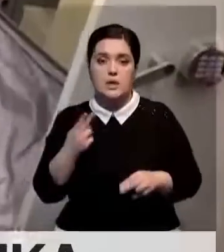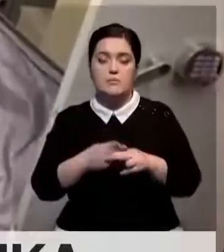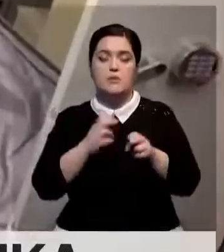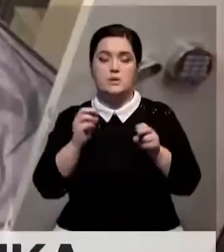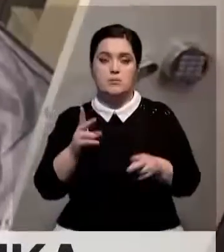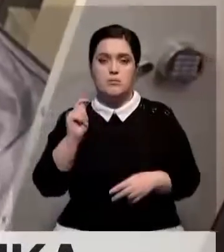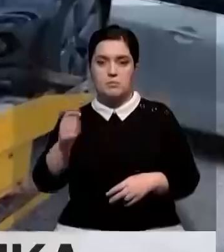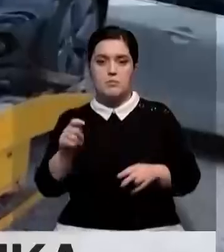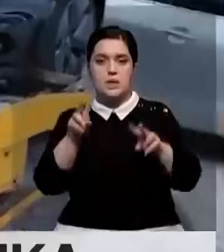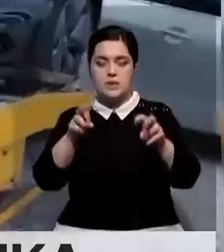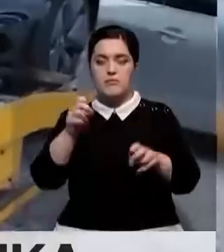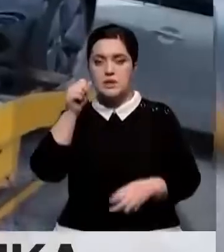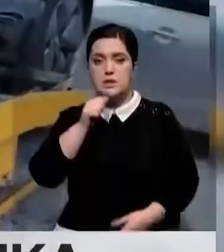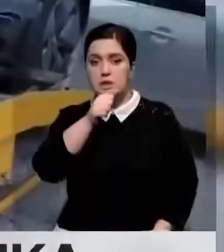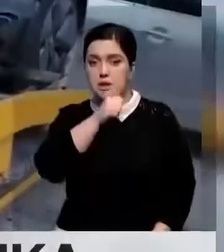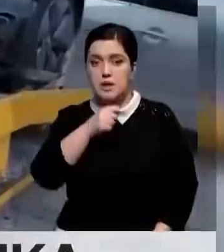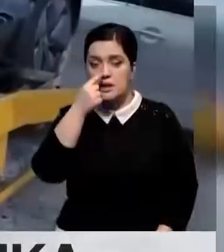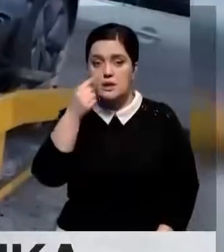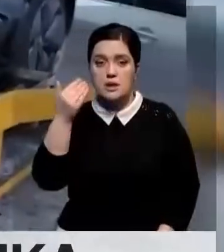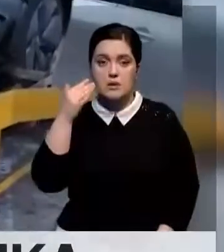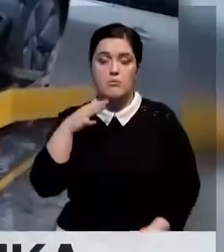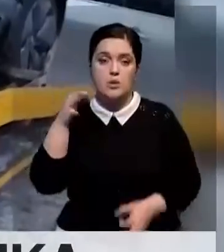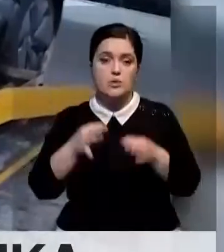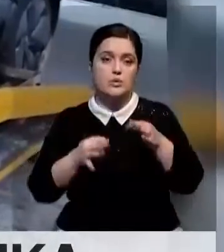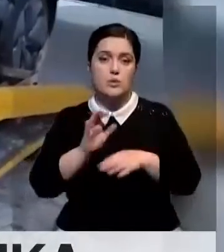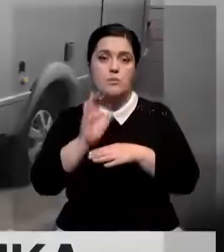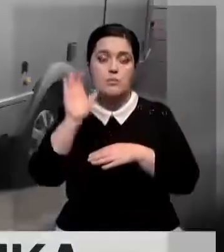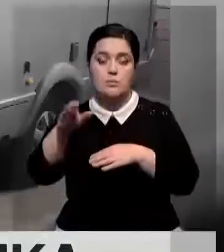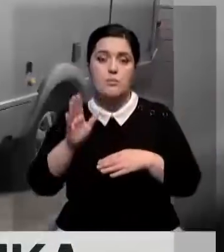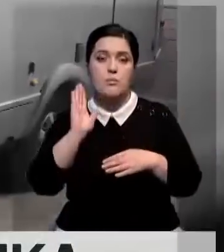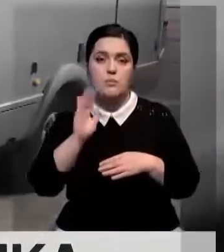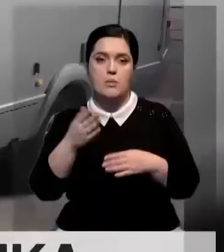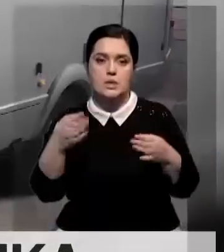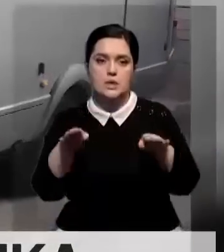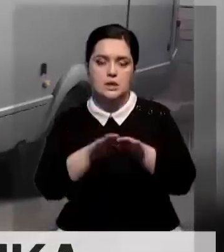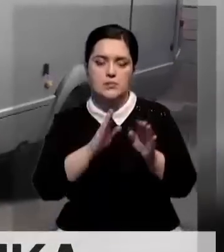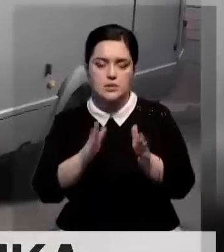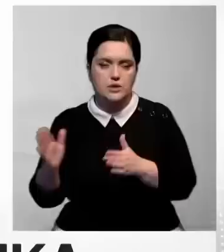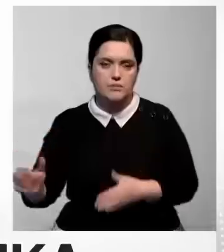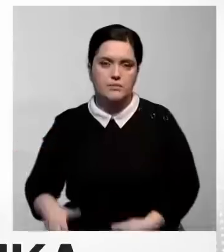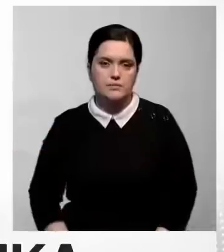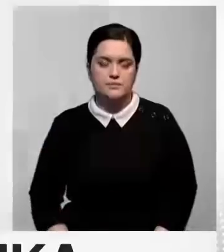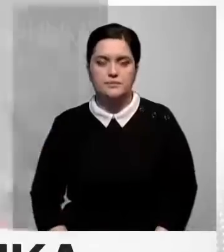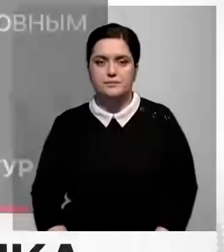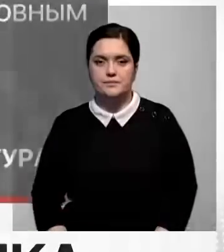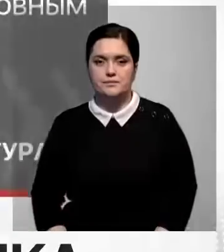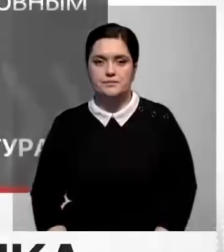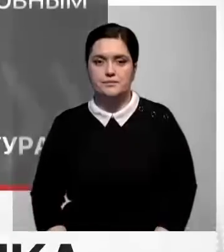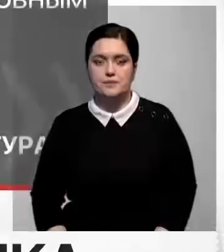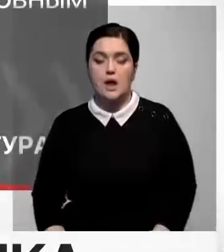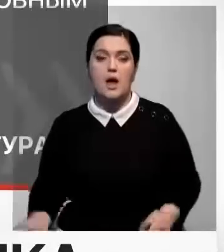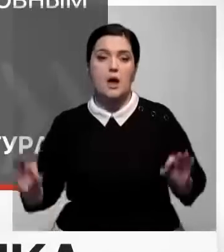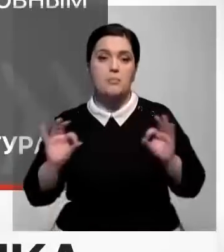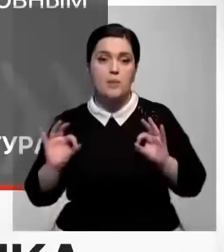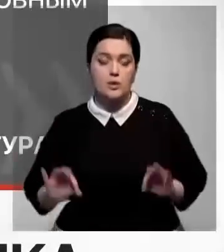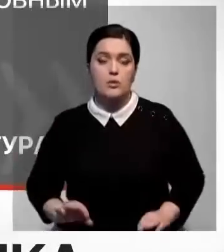был присвоен гриф секретности. Недавно дело поступило в суд, однако проходить оно будет в закрытом режиме. Генеральной прокуратурой